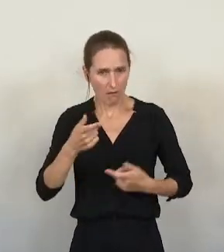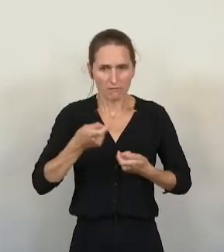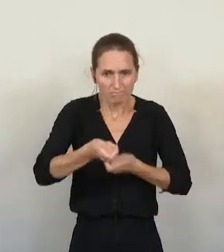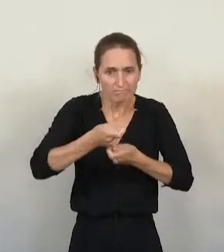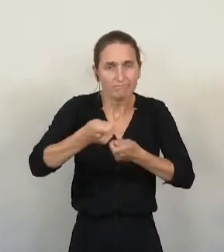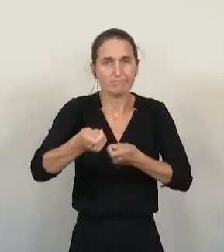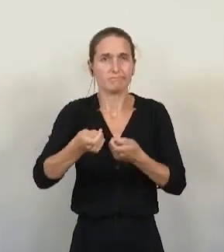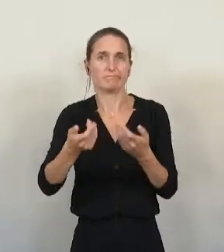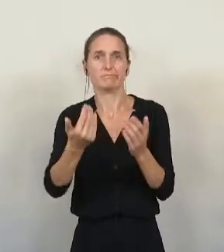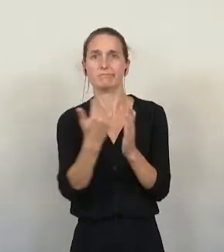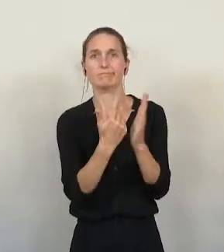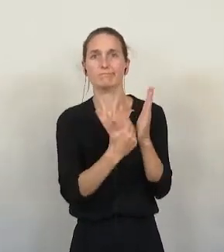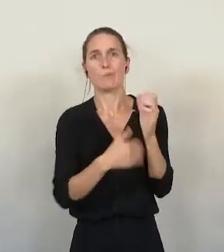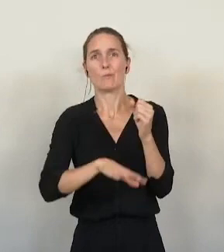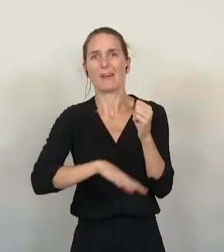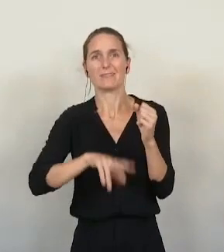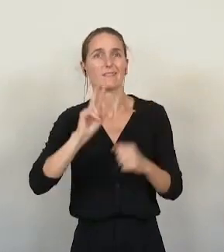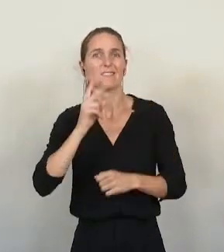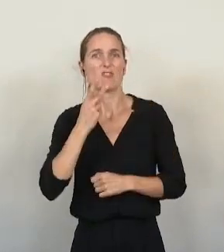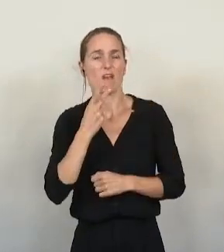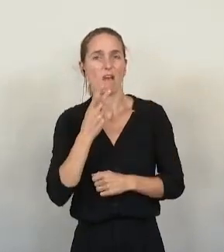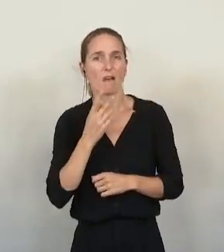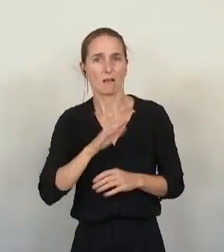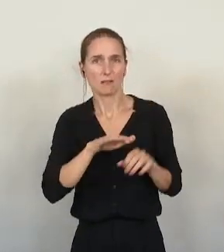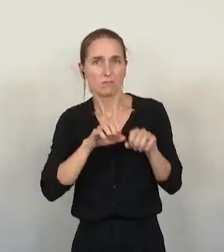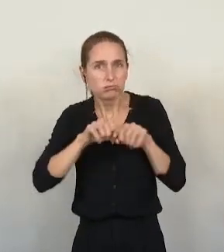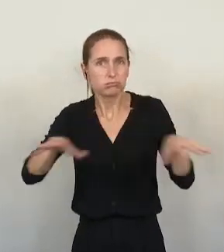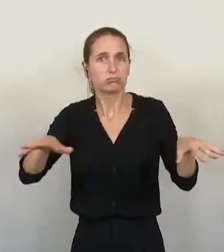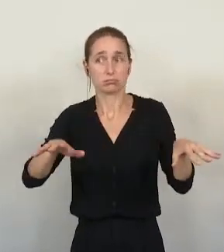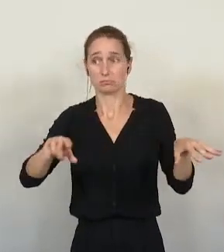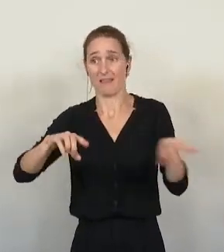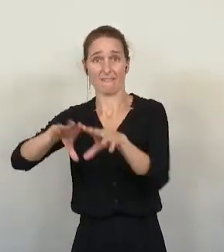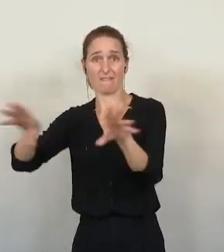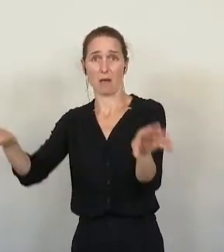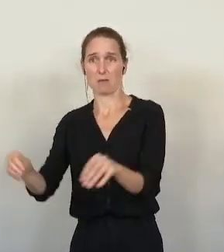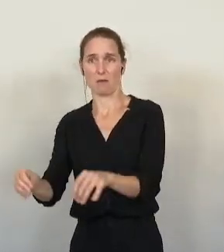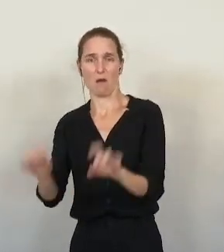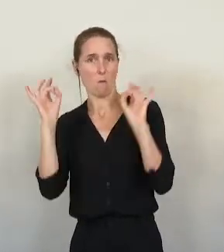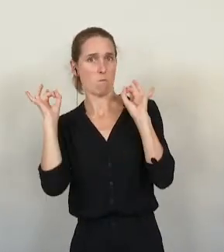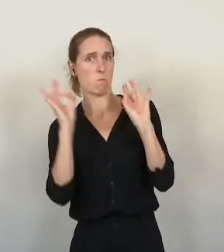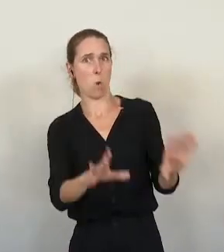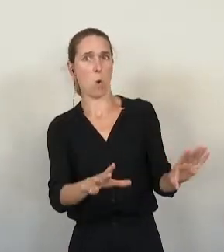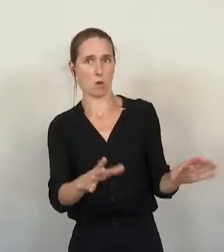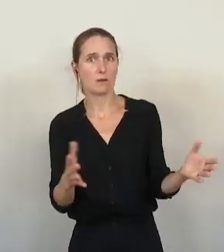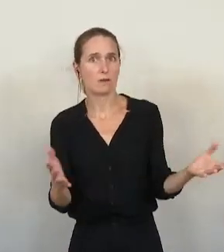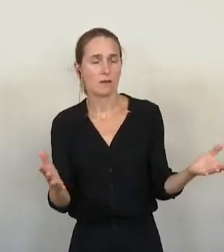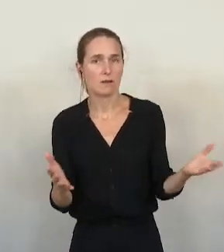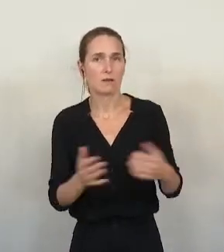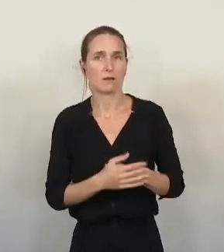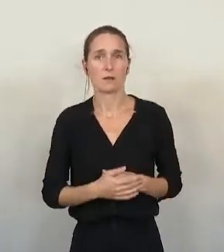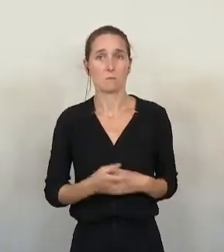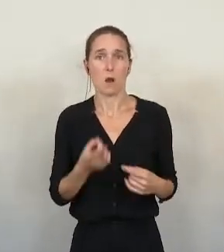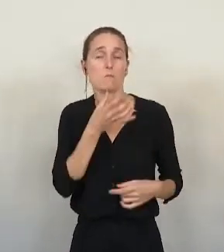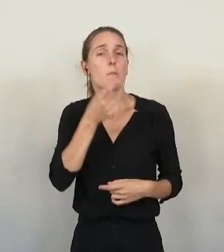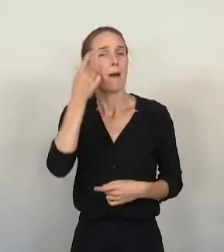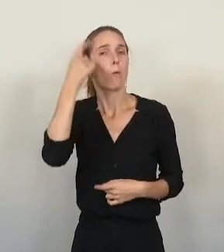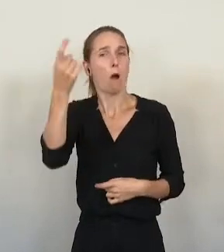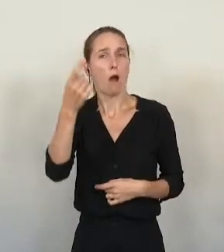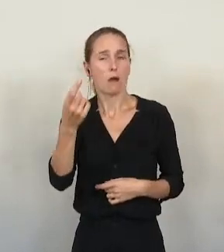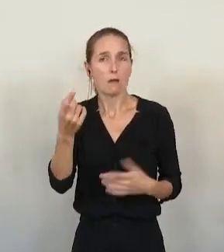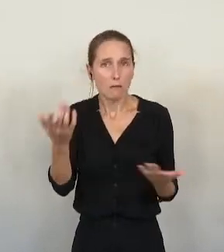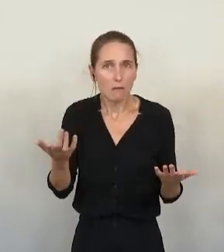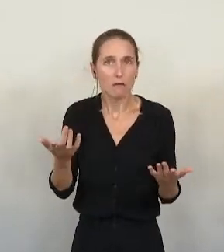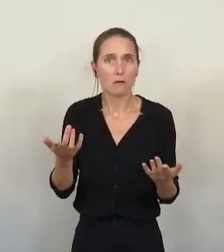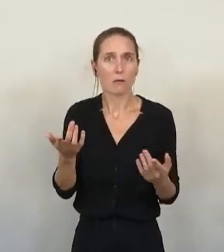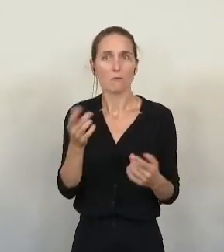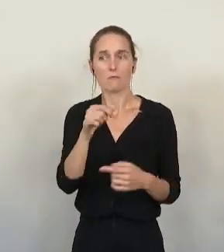le menu de base, boudé par une immense majorité des familles. Je ne peux également pas croire que vous n'avez jamais été confronté à ces nombreux